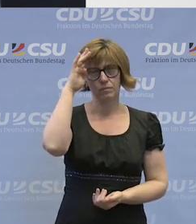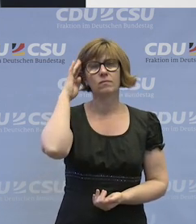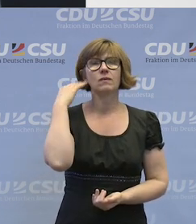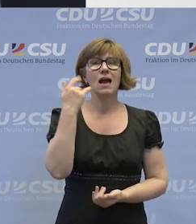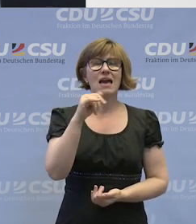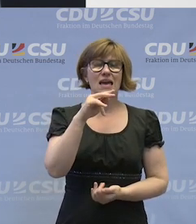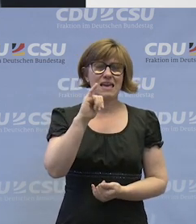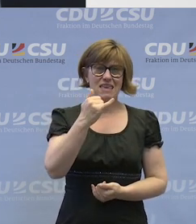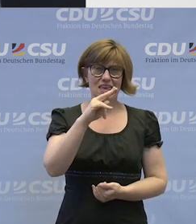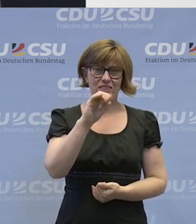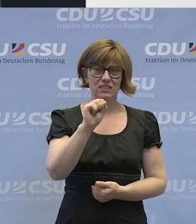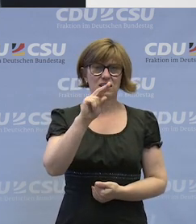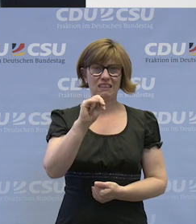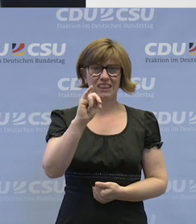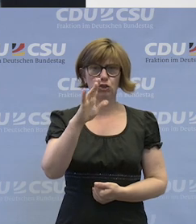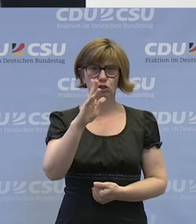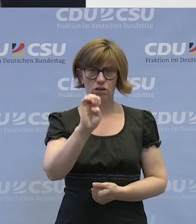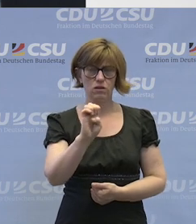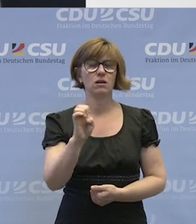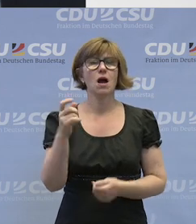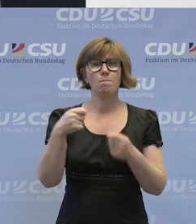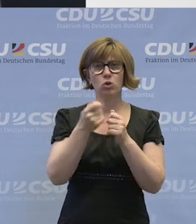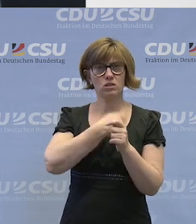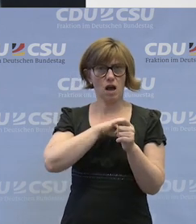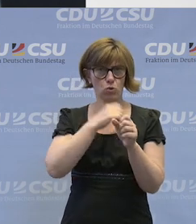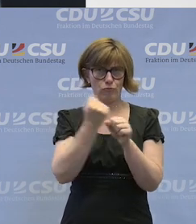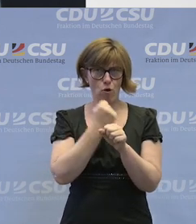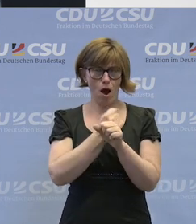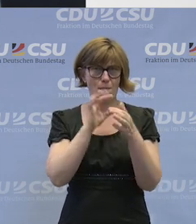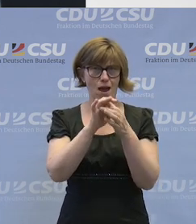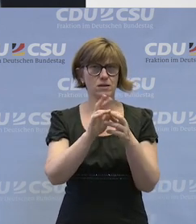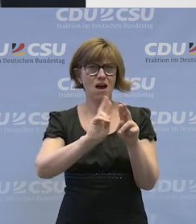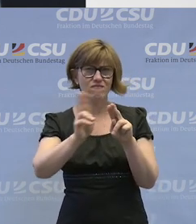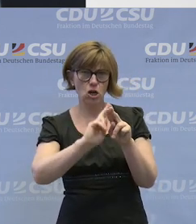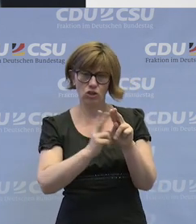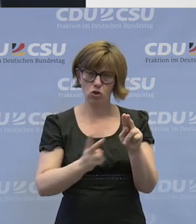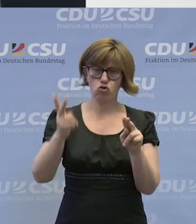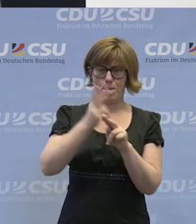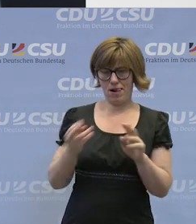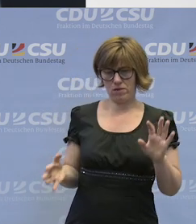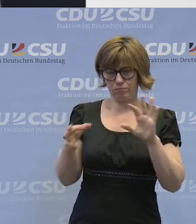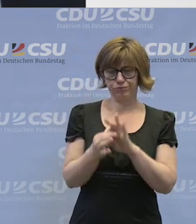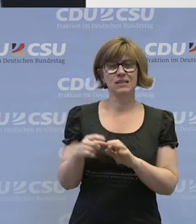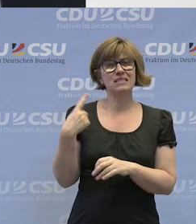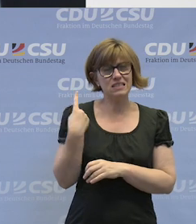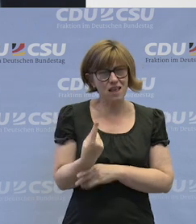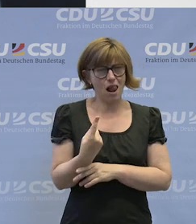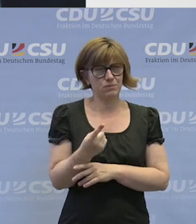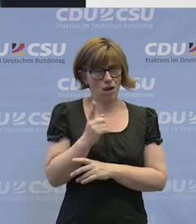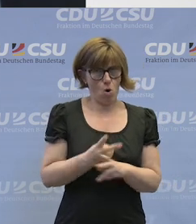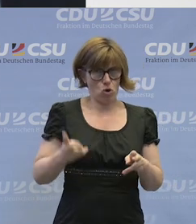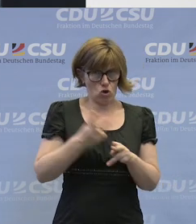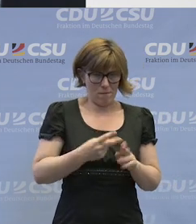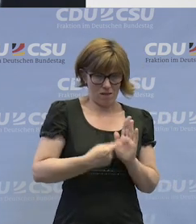Jens Nischke von der Bundesagentur für Arbeit ist zu uns gekommen, mit den Werkstätten gleich doppelt verbunden. Ergibt sich daraus auch eine